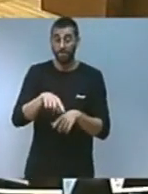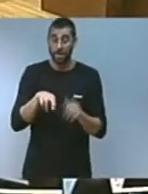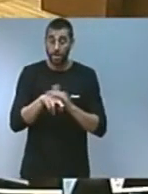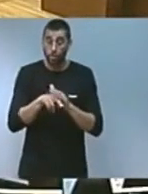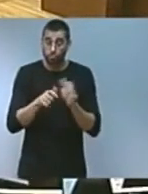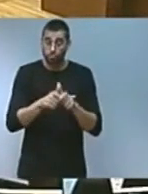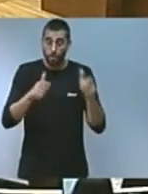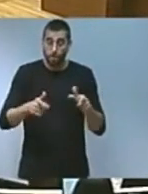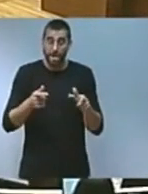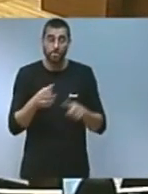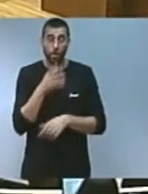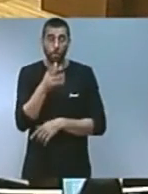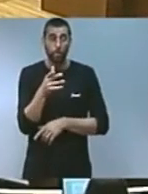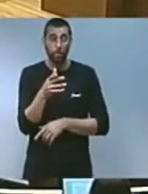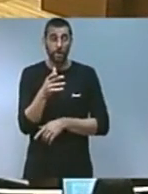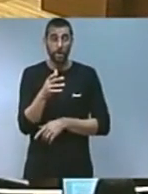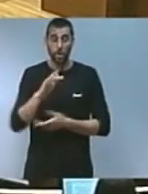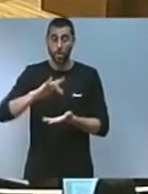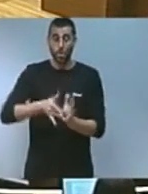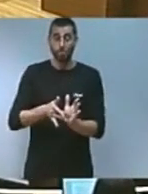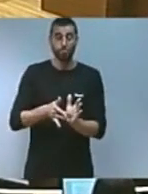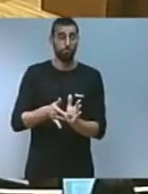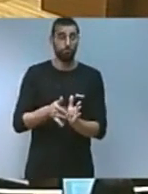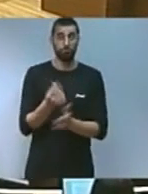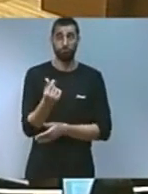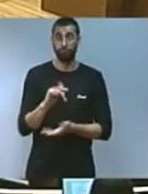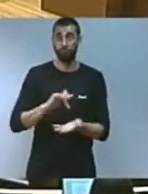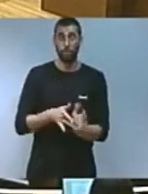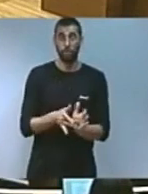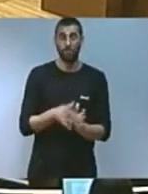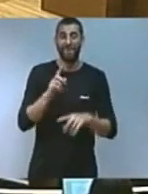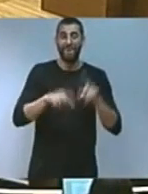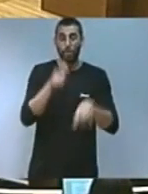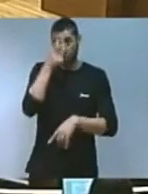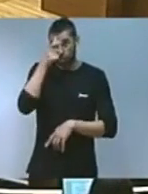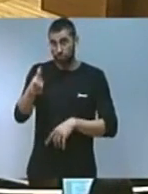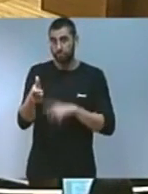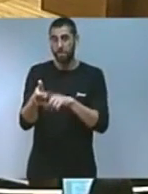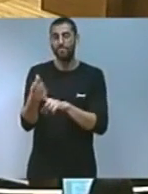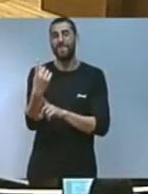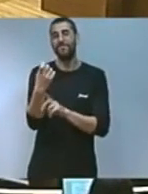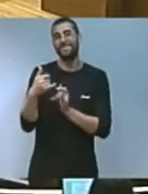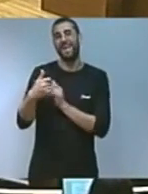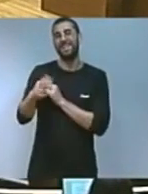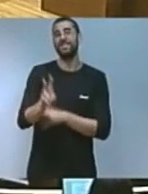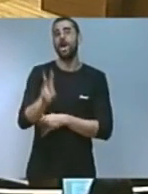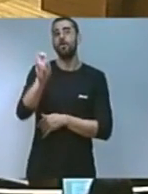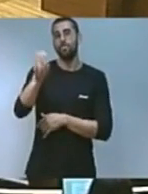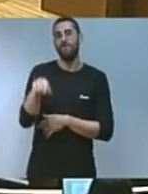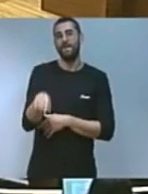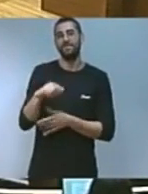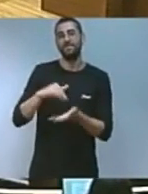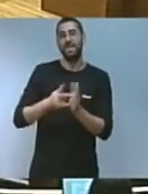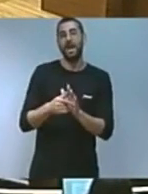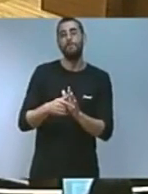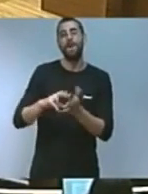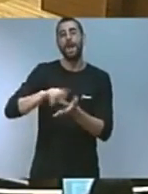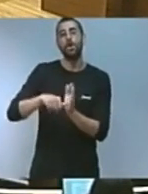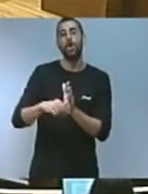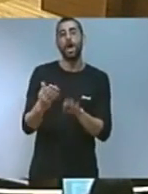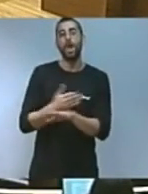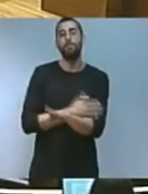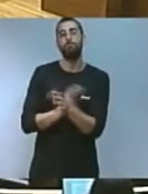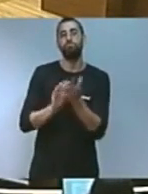gastat absolutament tots els diners i per tant hi ha municipis que necessitaran de noves línies per a fer aquests plans locals de prevenció d'incendis